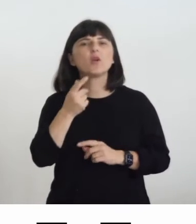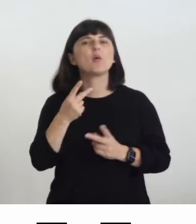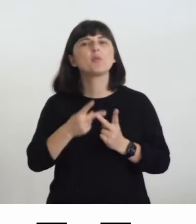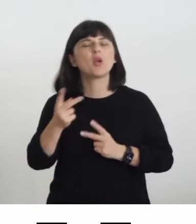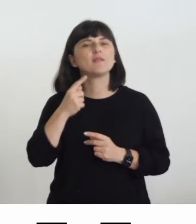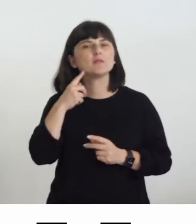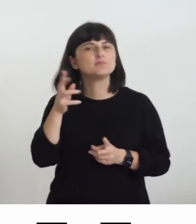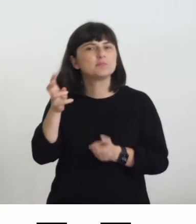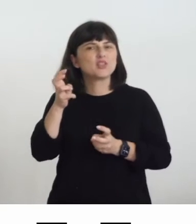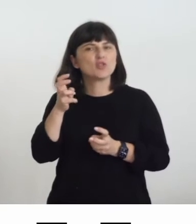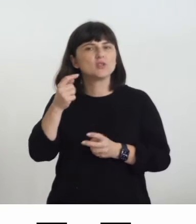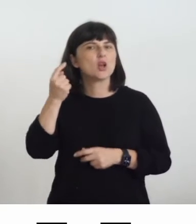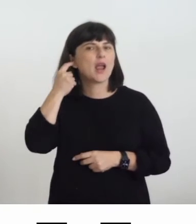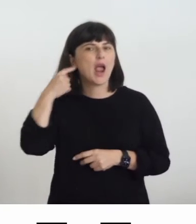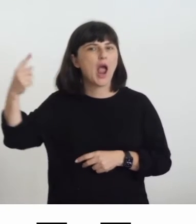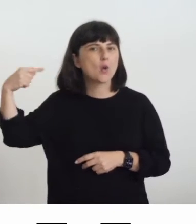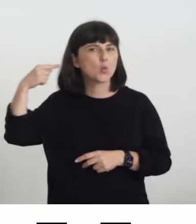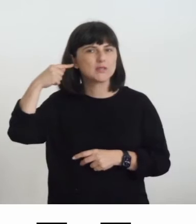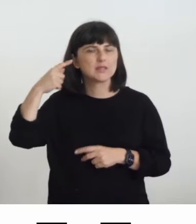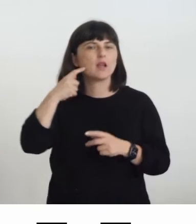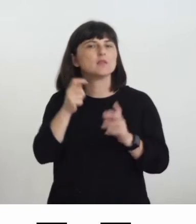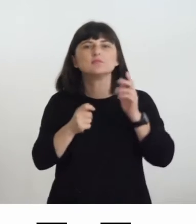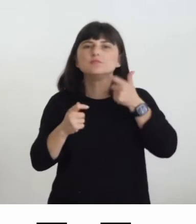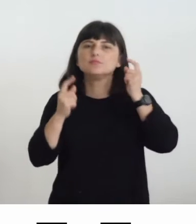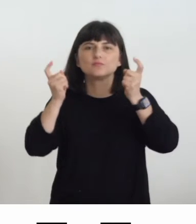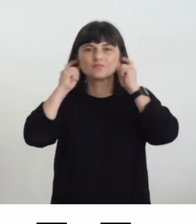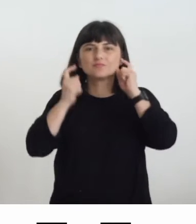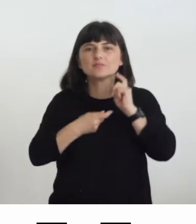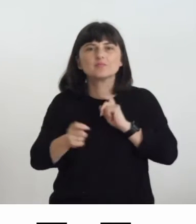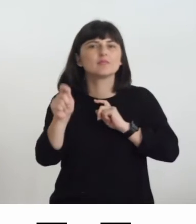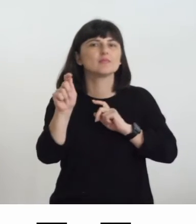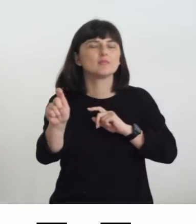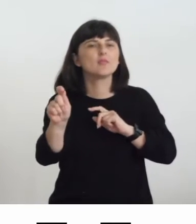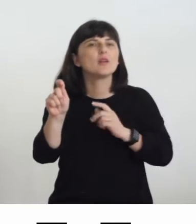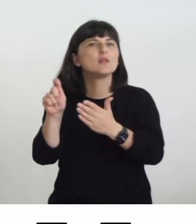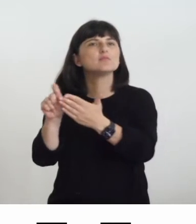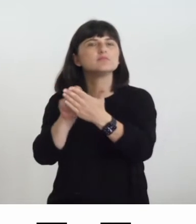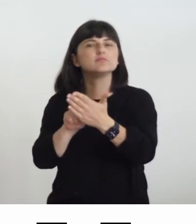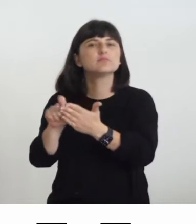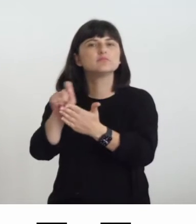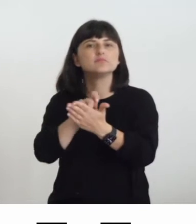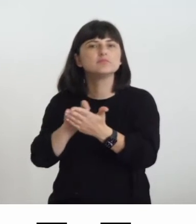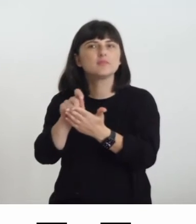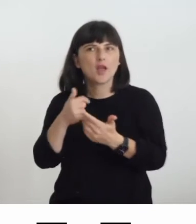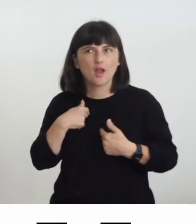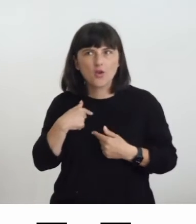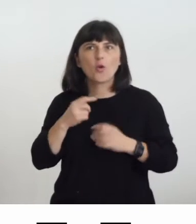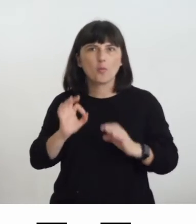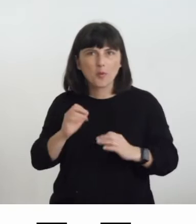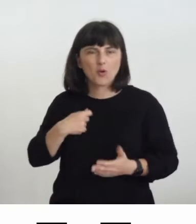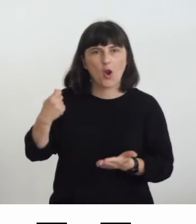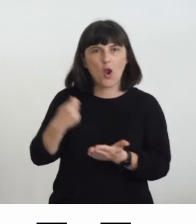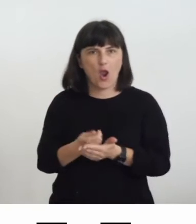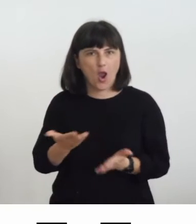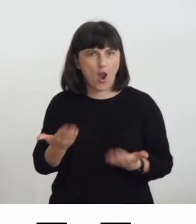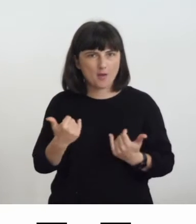con un'amplificazione che è dovuta da uno stetoscopio. Tanto che io poi mi sono comprata uno stetoscopio per ascoltare le